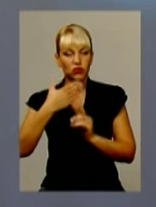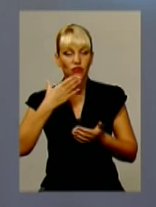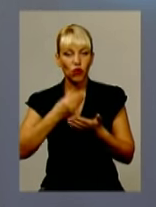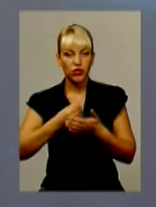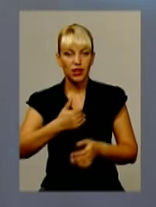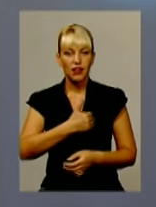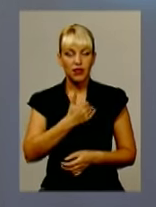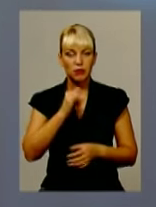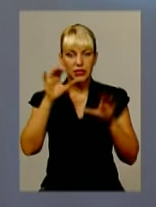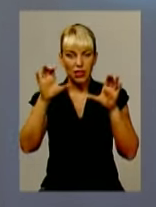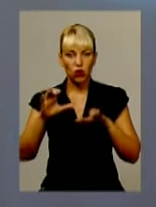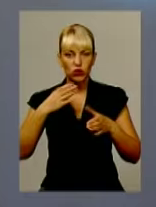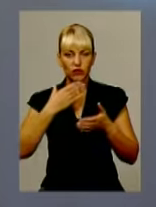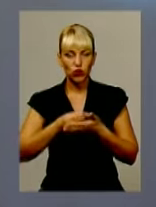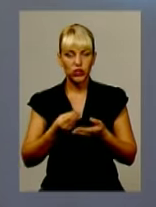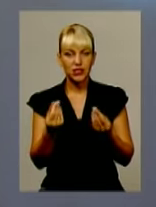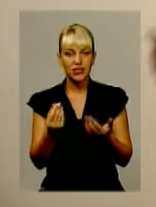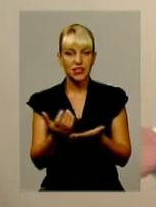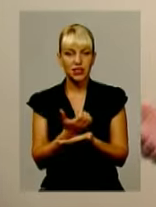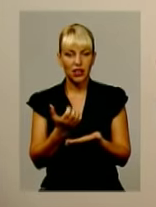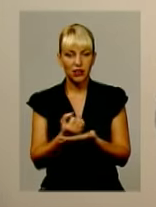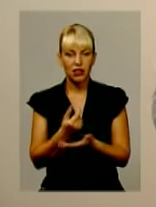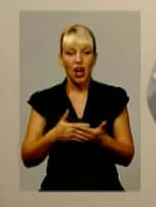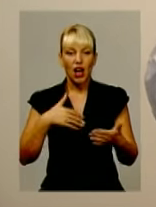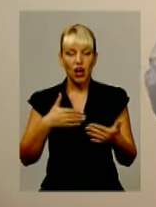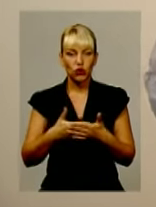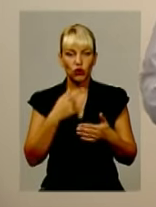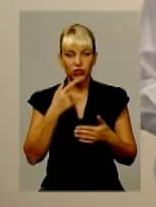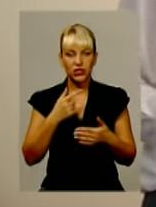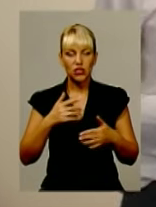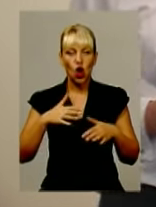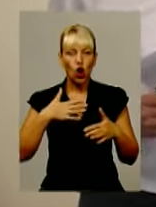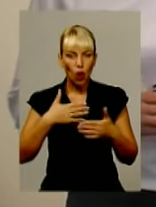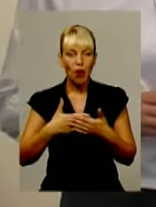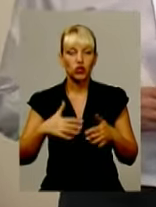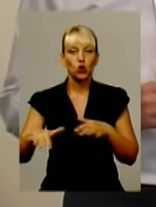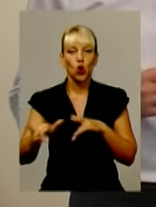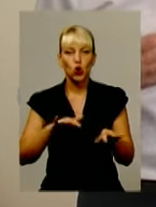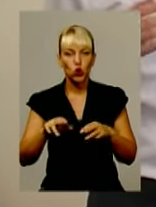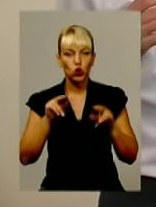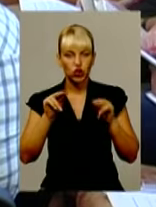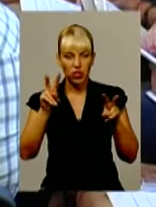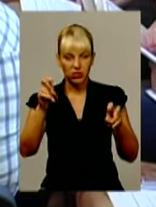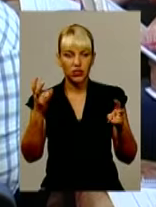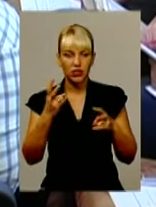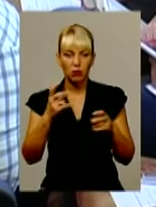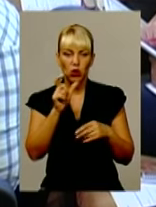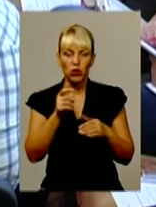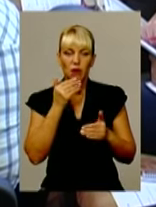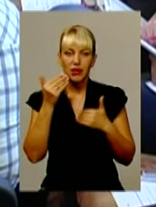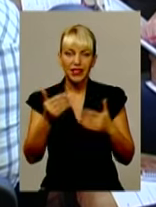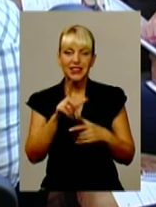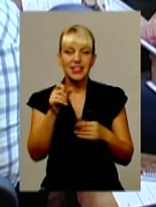намірів та законності своїх статків. Активісти громадського руху «Чесно» наголошують, виборці повинні питати в кандидатів, за які